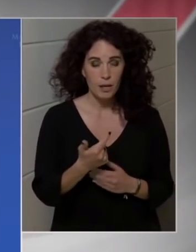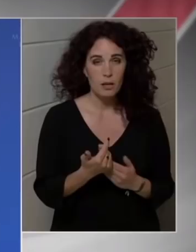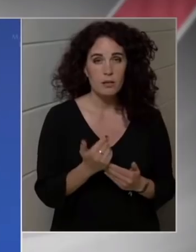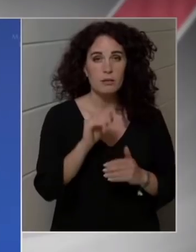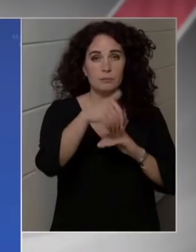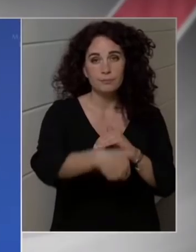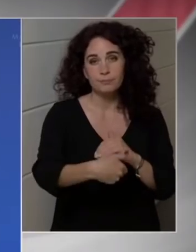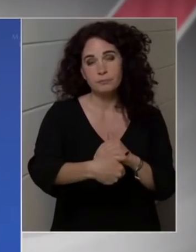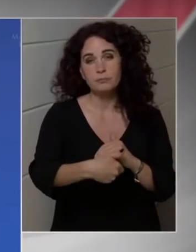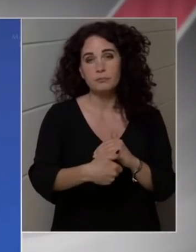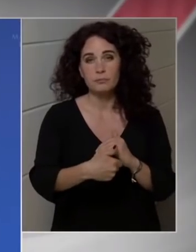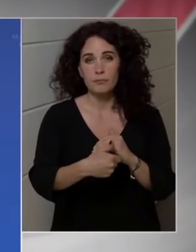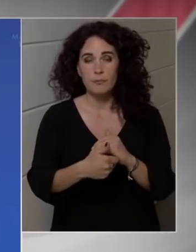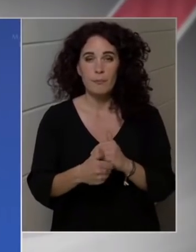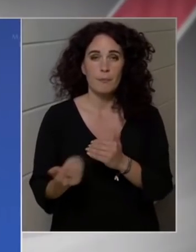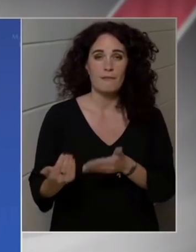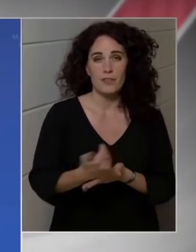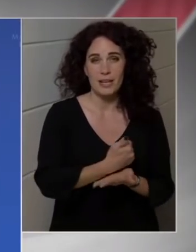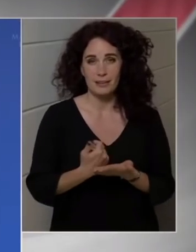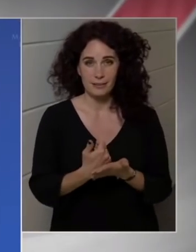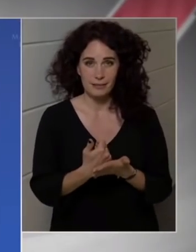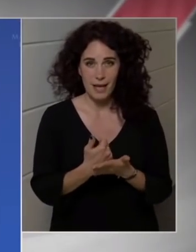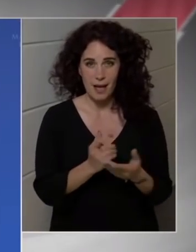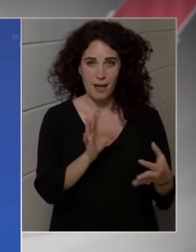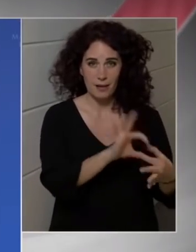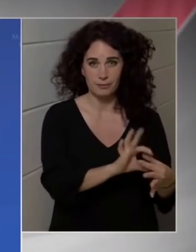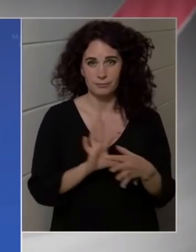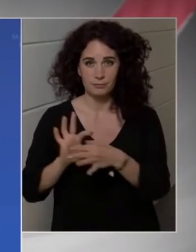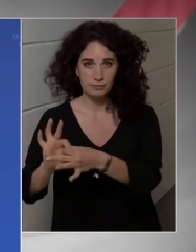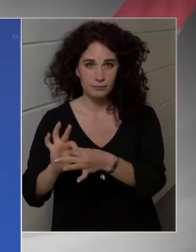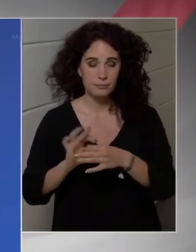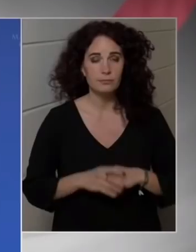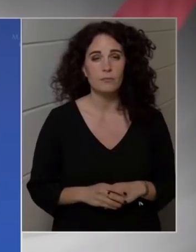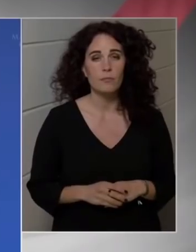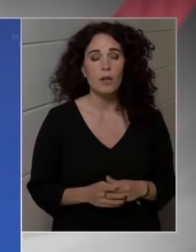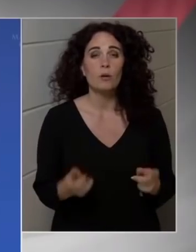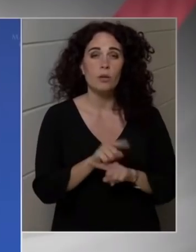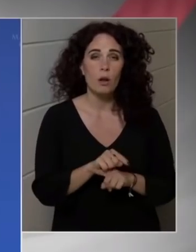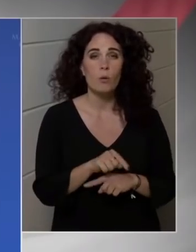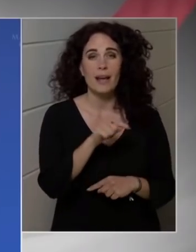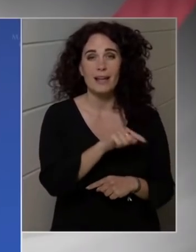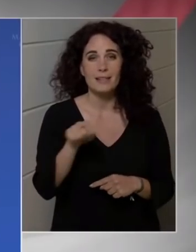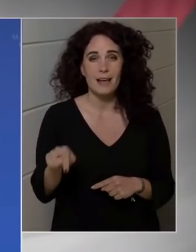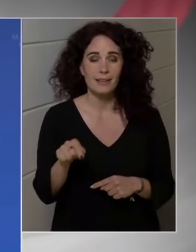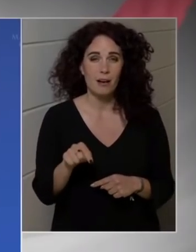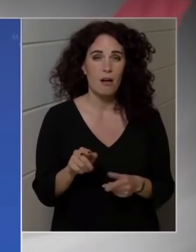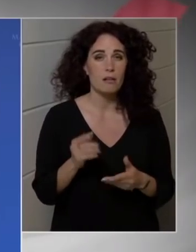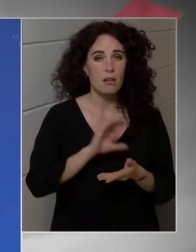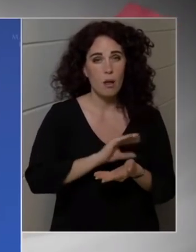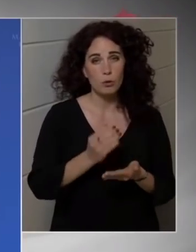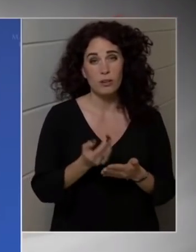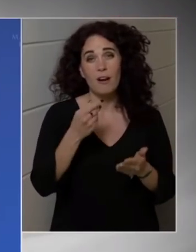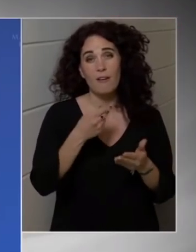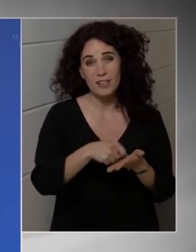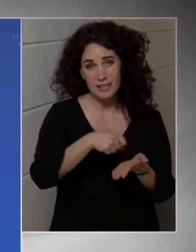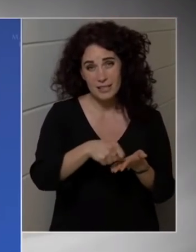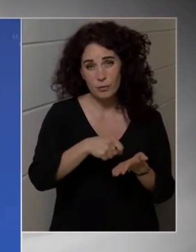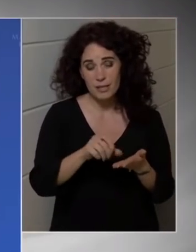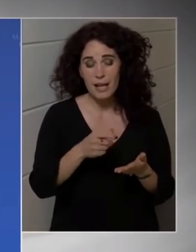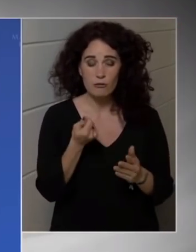védelmi alapot, a rezsi védelmi alapot és a honvédelmi alapot, és ezek mögé